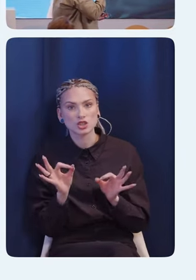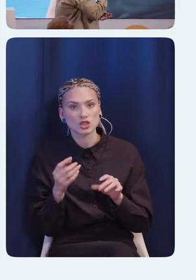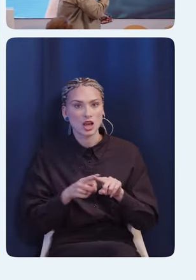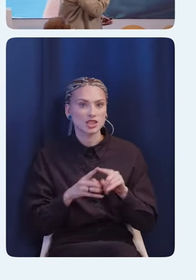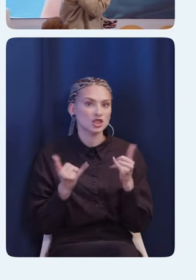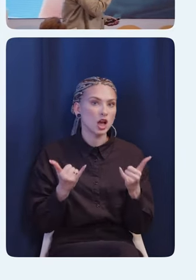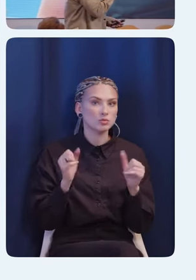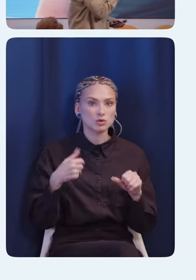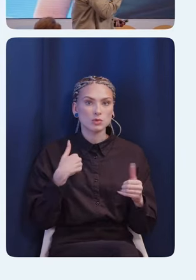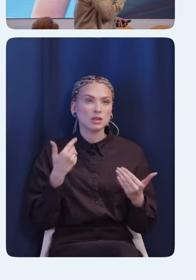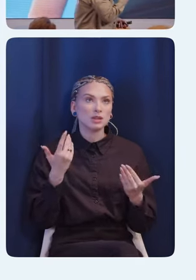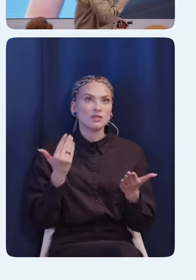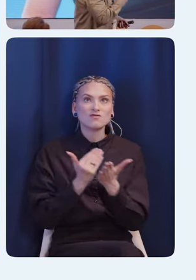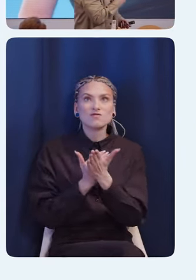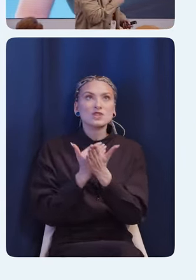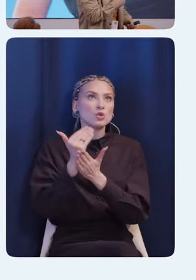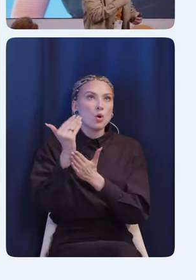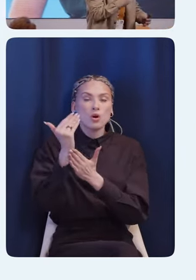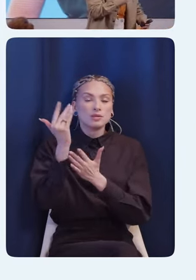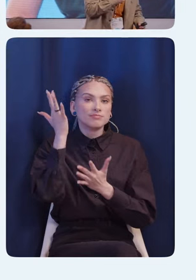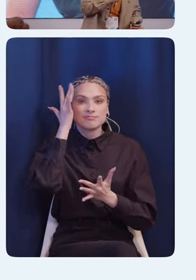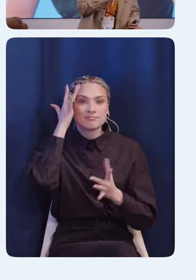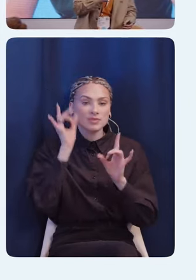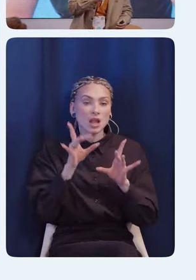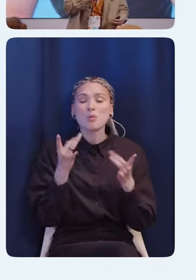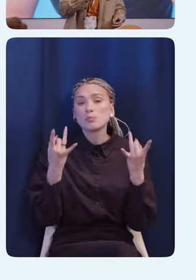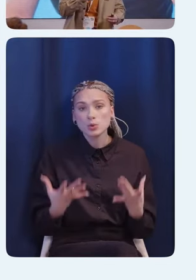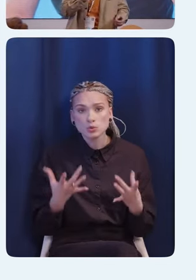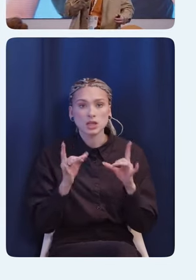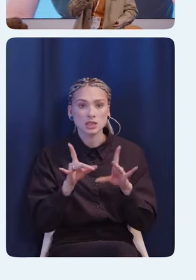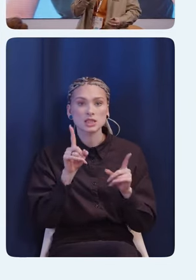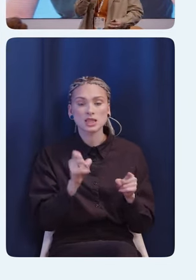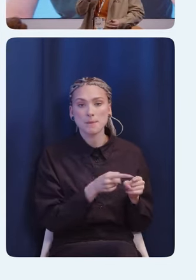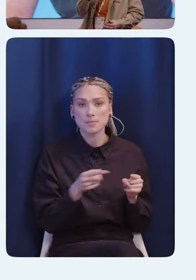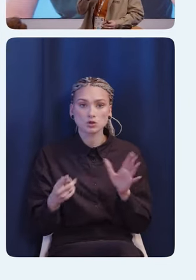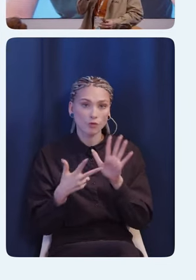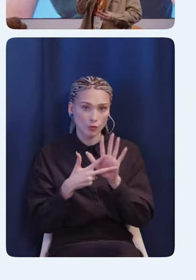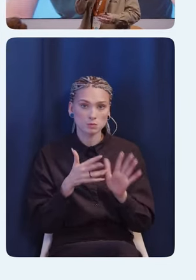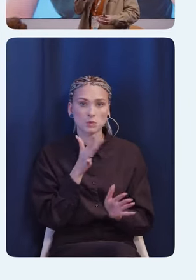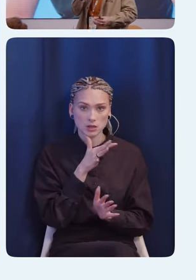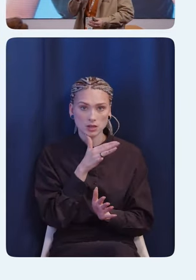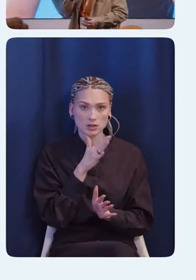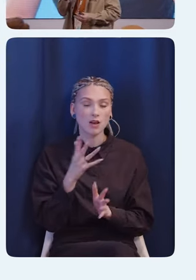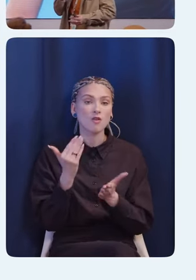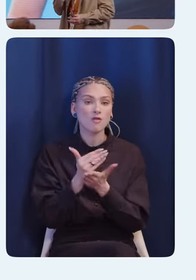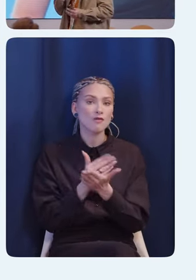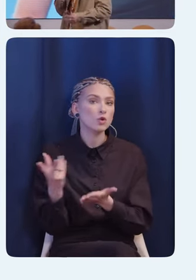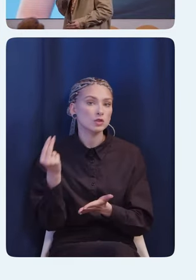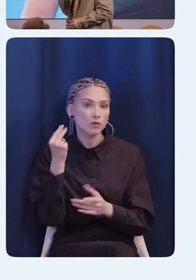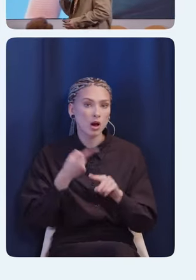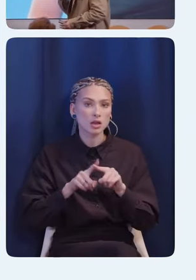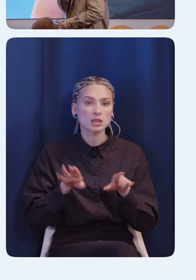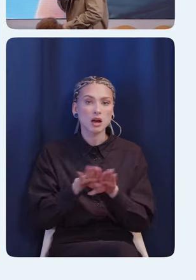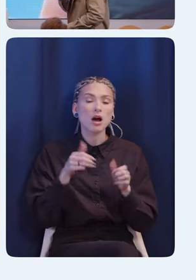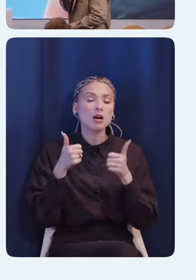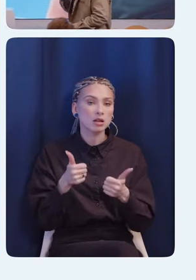высокие материи. вам пытаюсь донести. Если попроще сказать, что за прошедшие 8 лет voiceover стал именно той самой классной